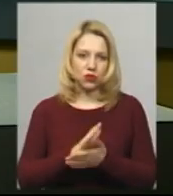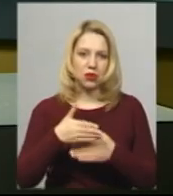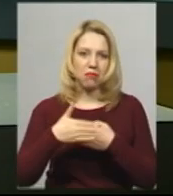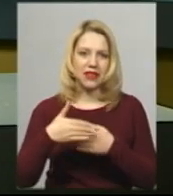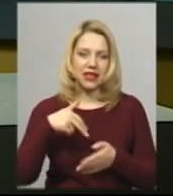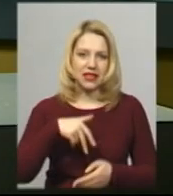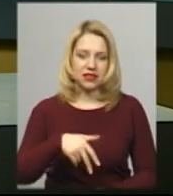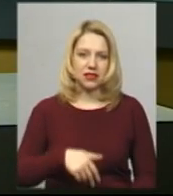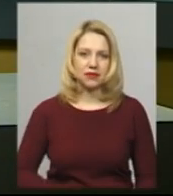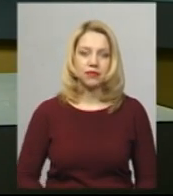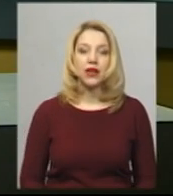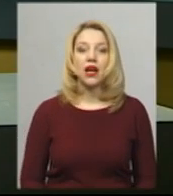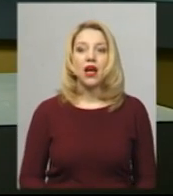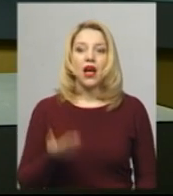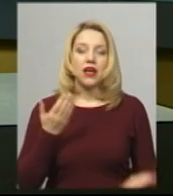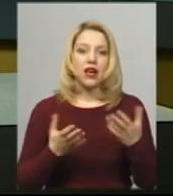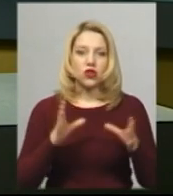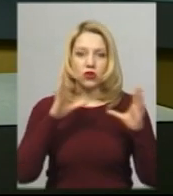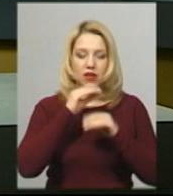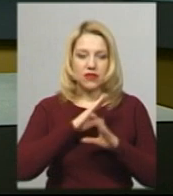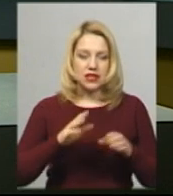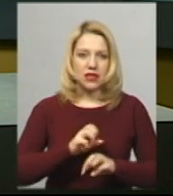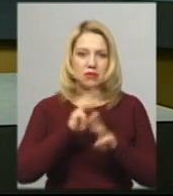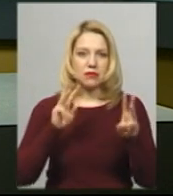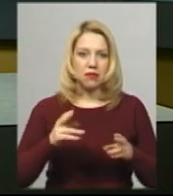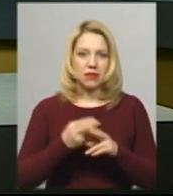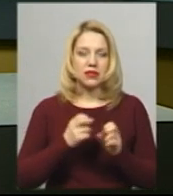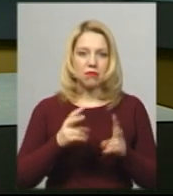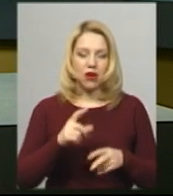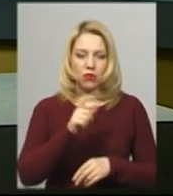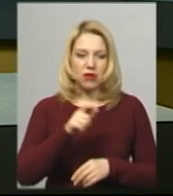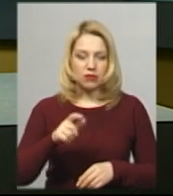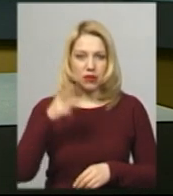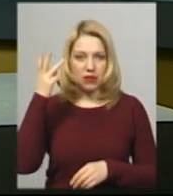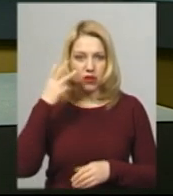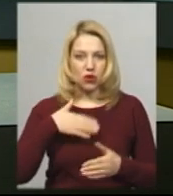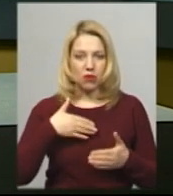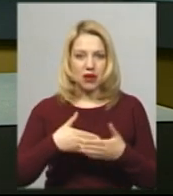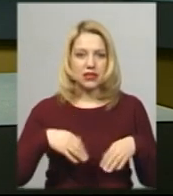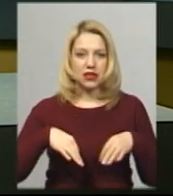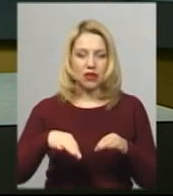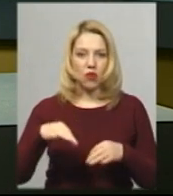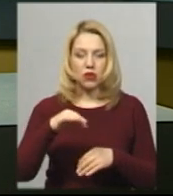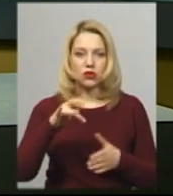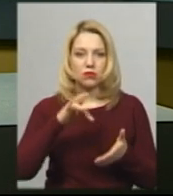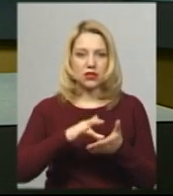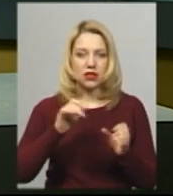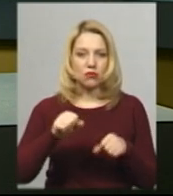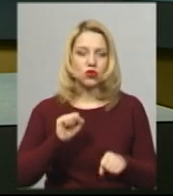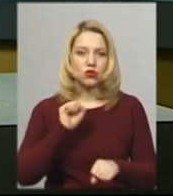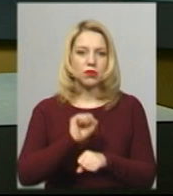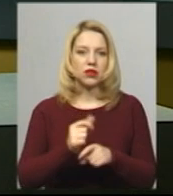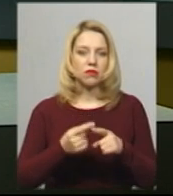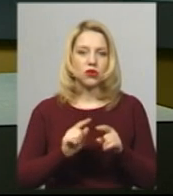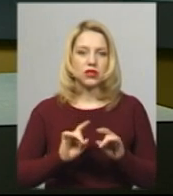Якщо не вдасться забезпечити безпеку здоров'я мешканців Хмельницького, громадський транспорт у обласному центрі можуть зупинити. Про це